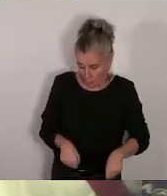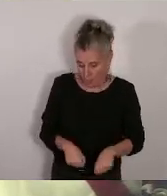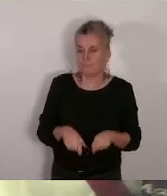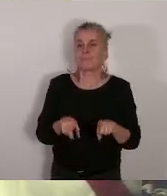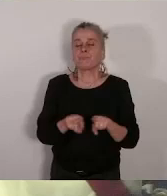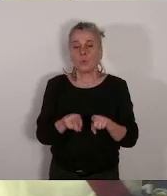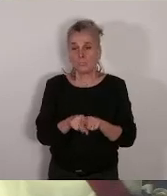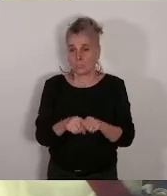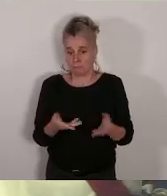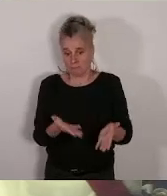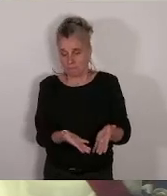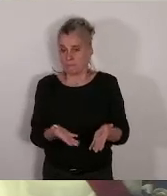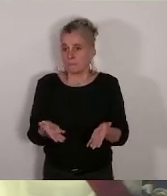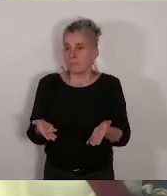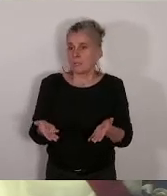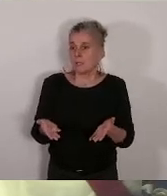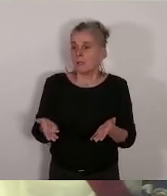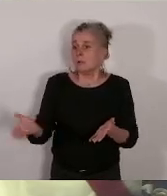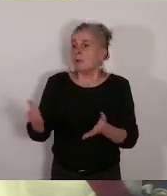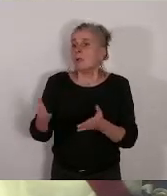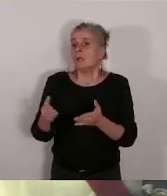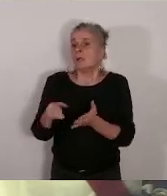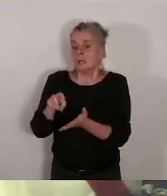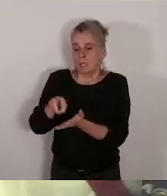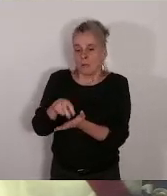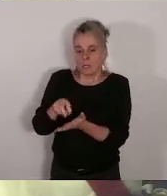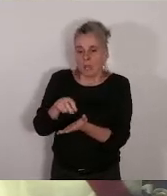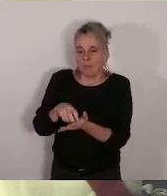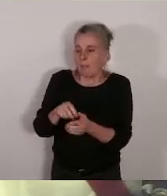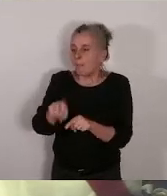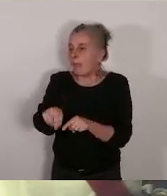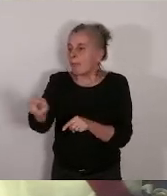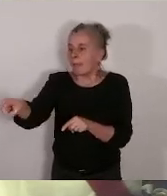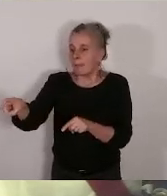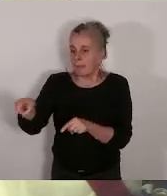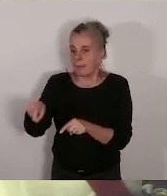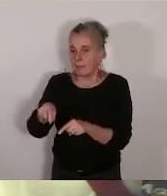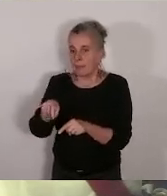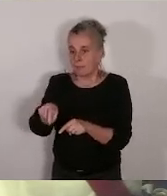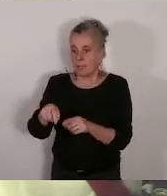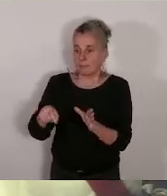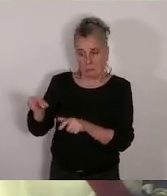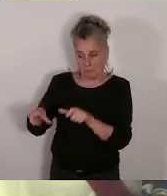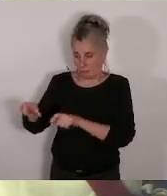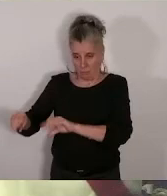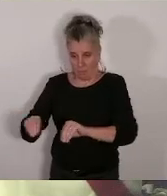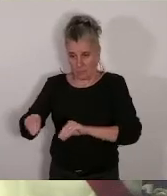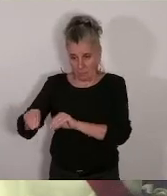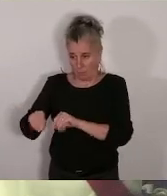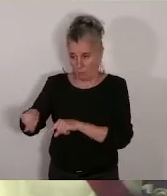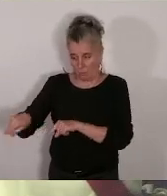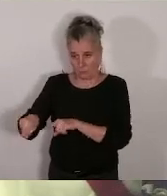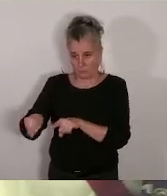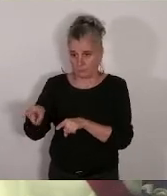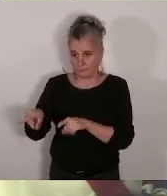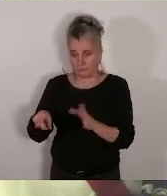pour permettre à chaque habitant de se réapproprier la connaissance de